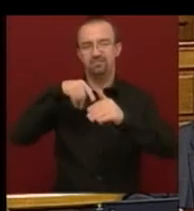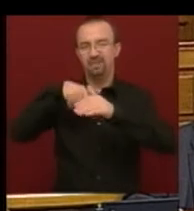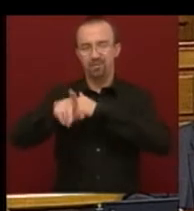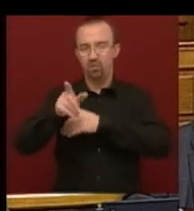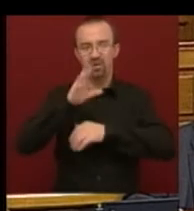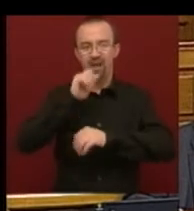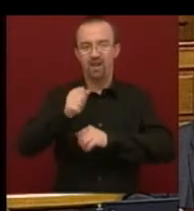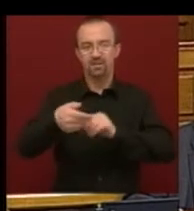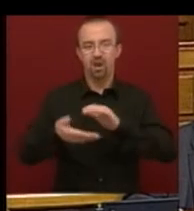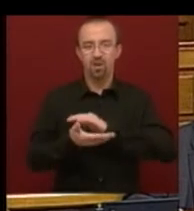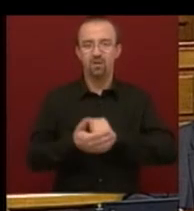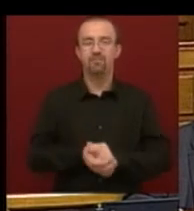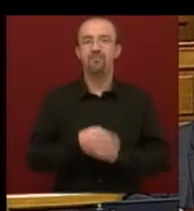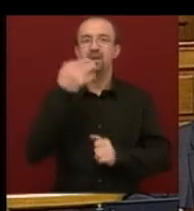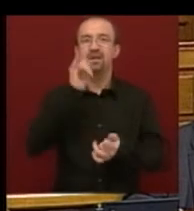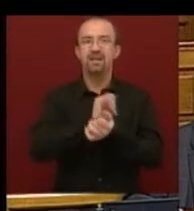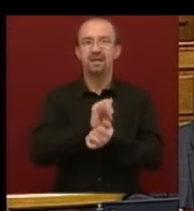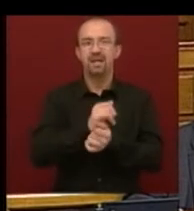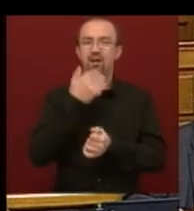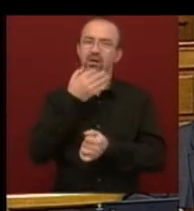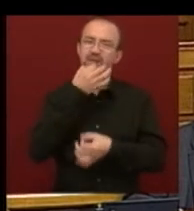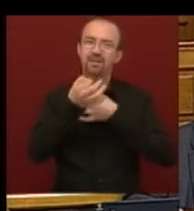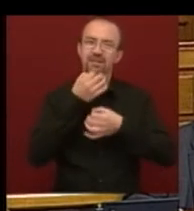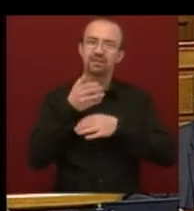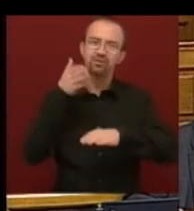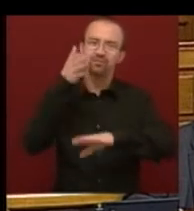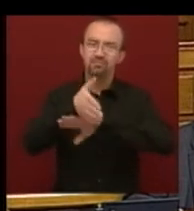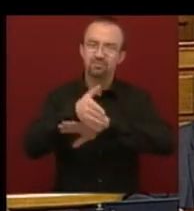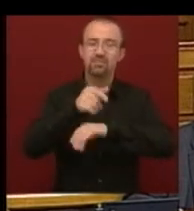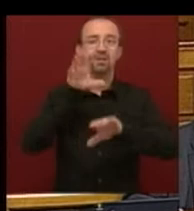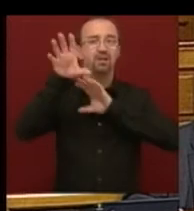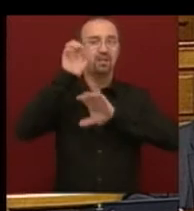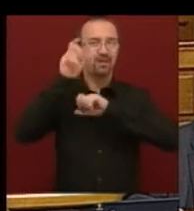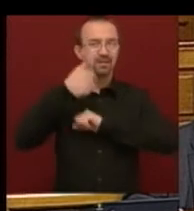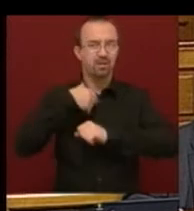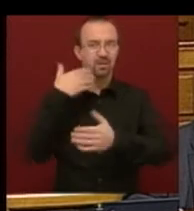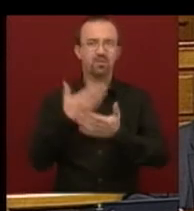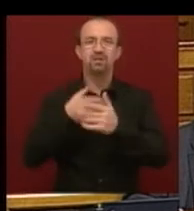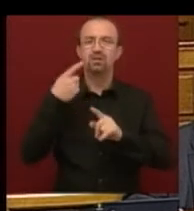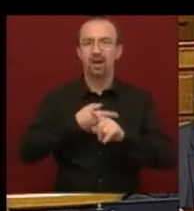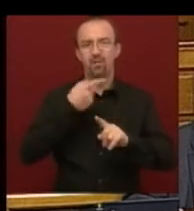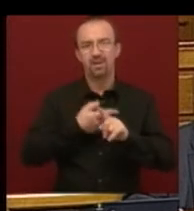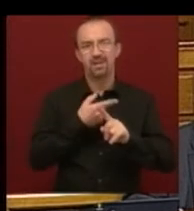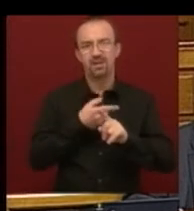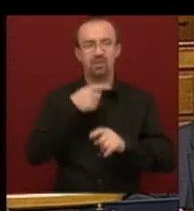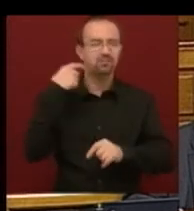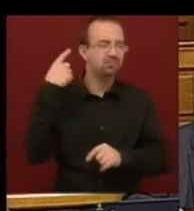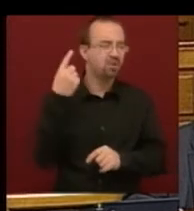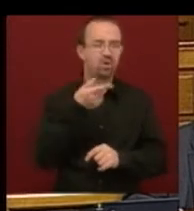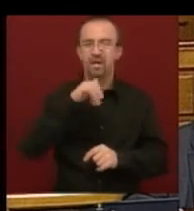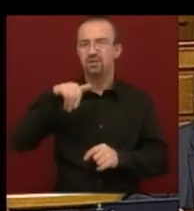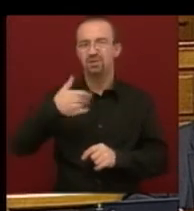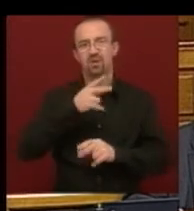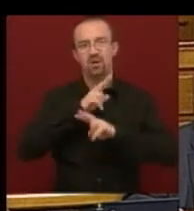kötelezettsége alól. Négy hete meg akartam kérdezni, mert azt tapasztaltam, hogy a gazdaságpolitikában óriási bajok